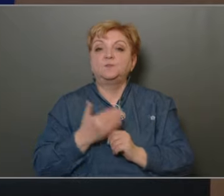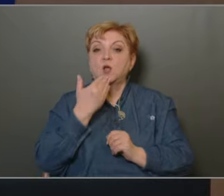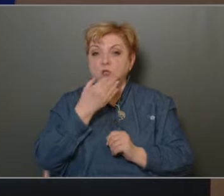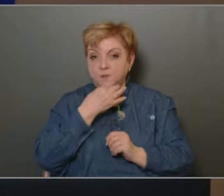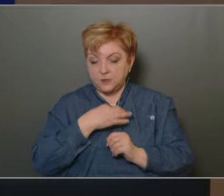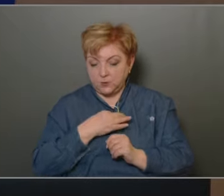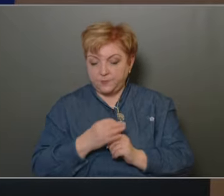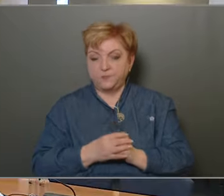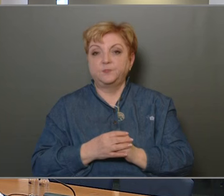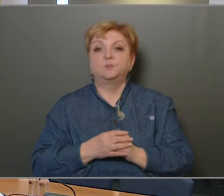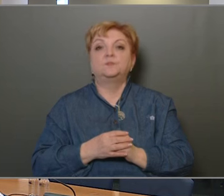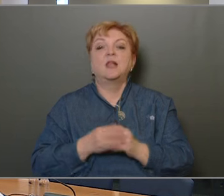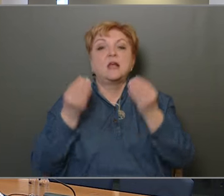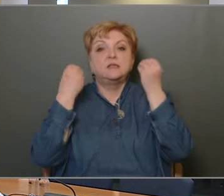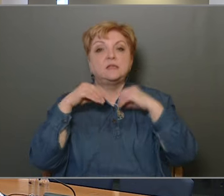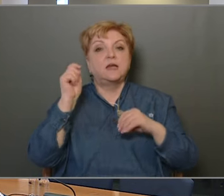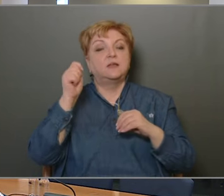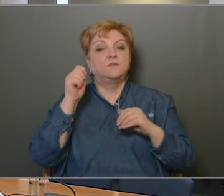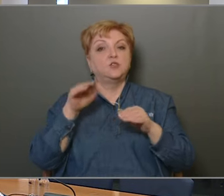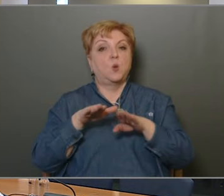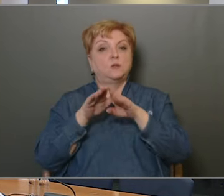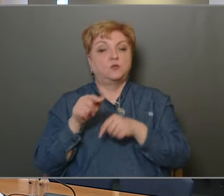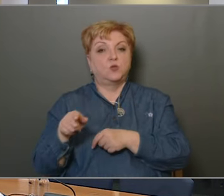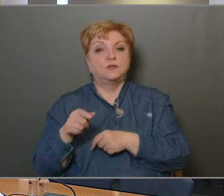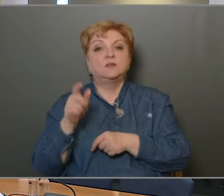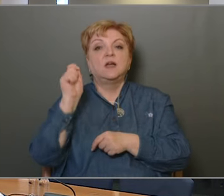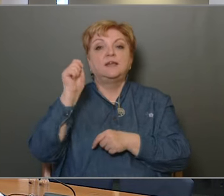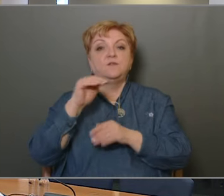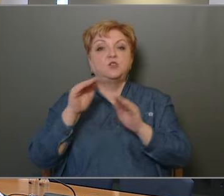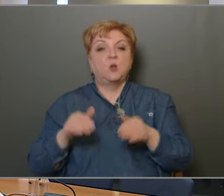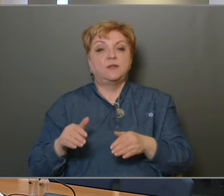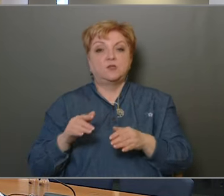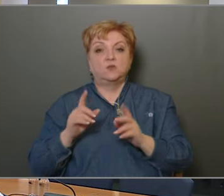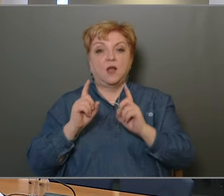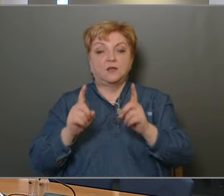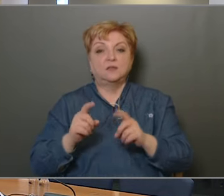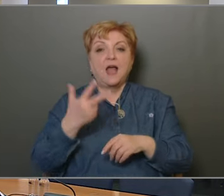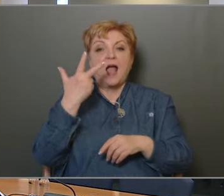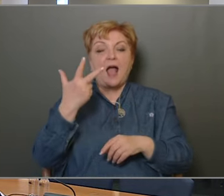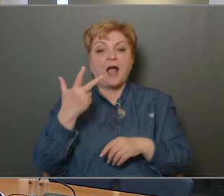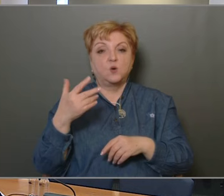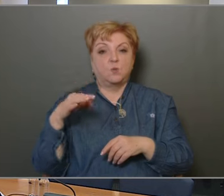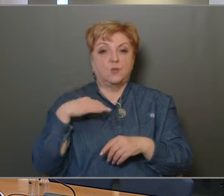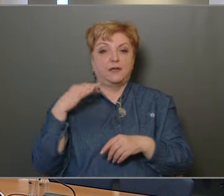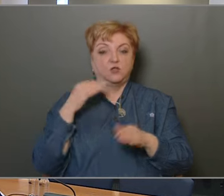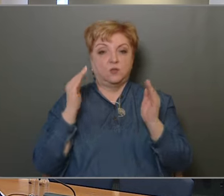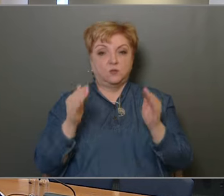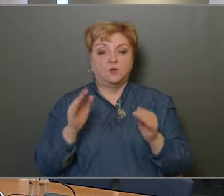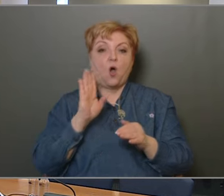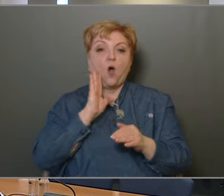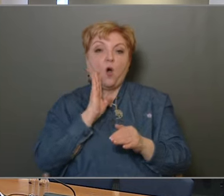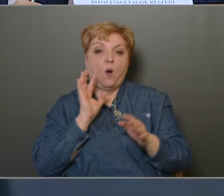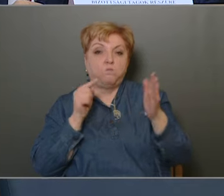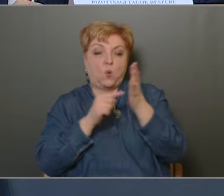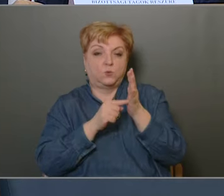Köszönöm a szót, polgármester úr! Tisztelt képviselőtestület! A képviselőtestület előtt álló három egészségügyi tárgyban beterjesztett alnapi